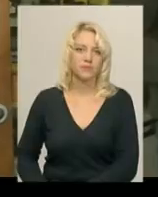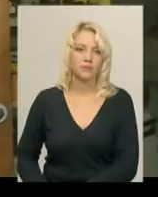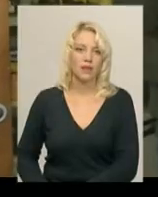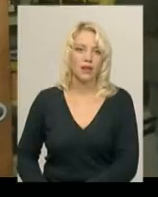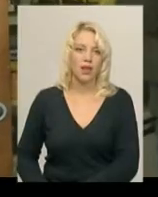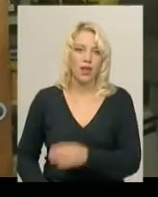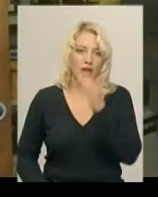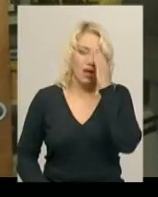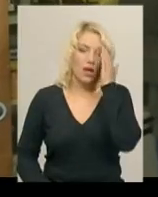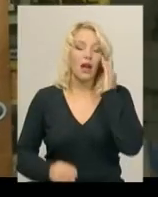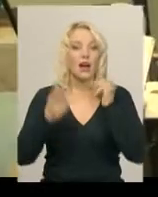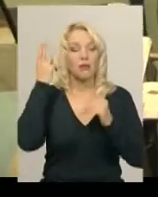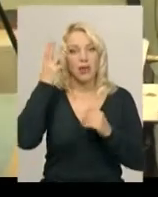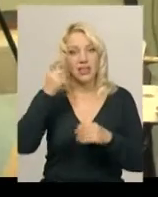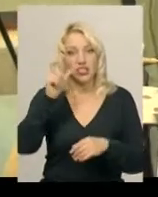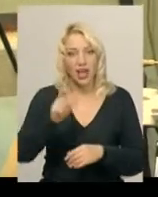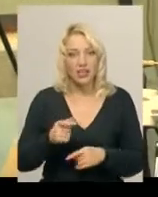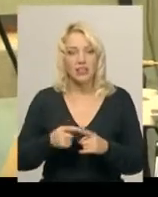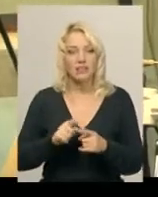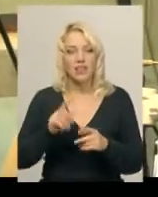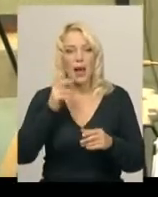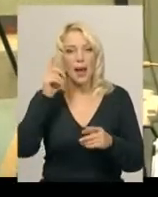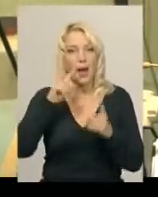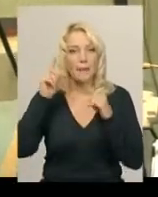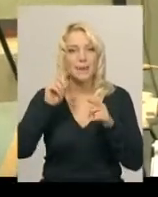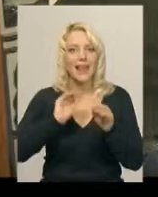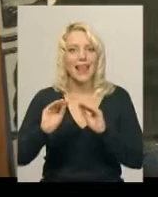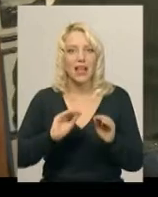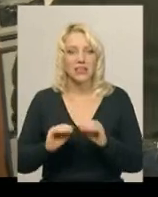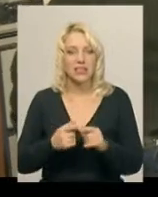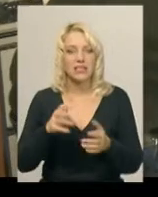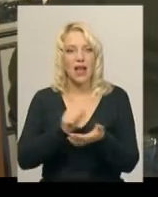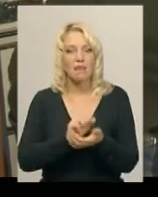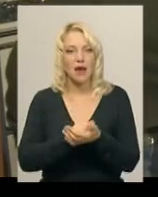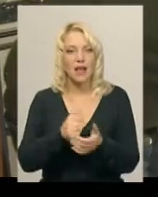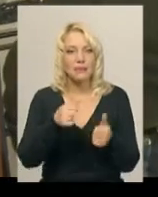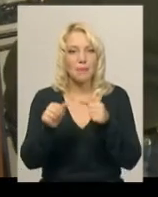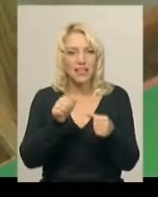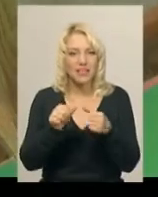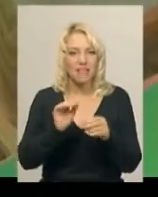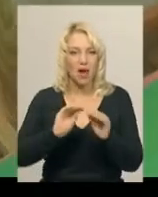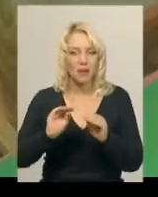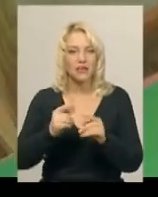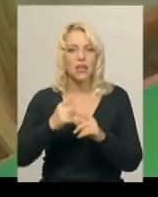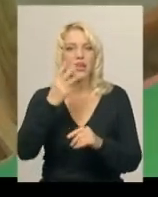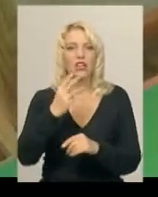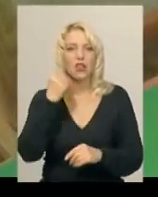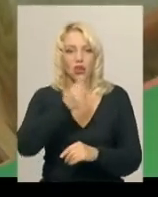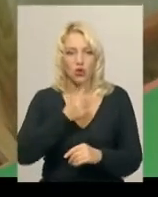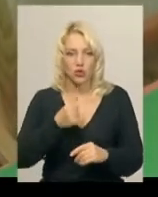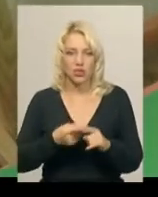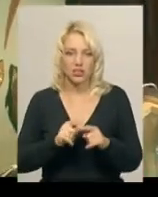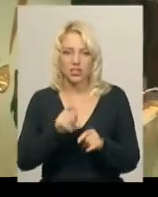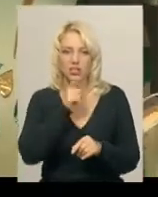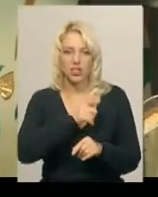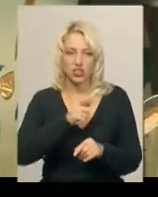Хмельничанин Вадим Подзігун – мультиплікатор. Створенням пластилінової анімації займають упродовж трьох років. За цей час він був керівником гуртка